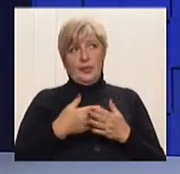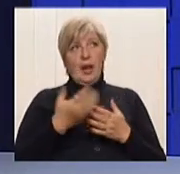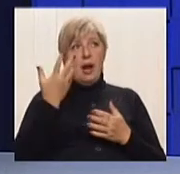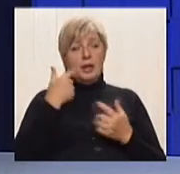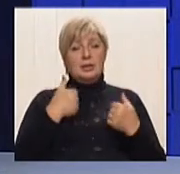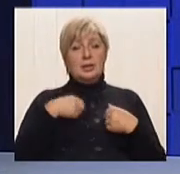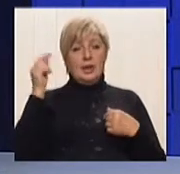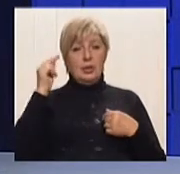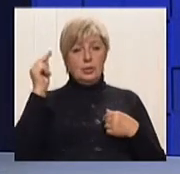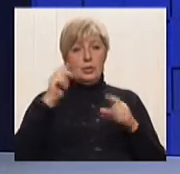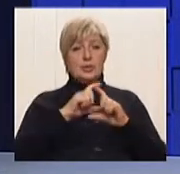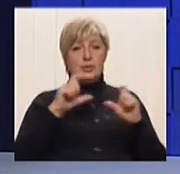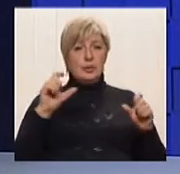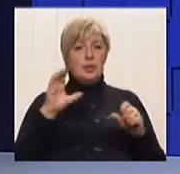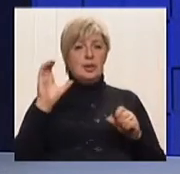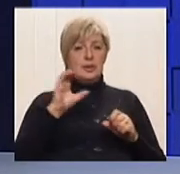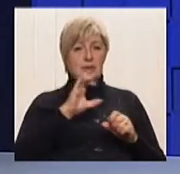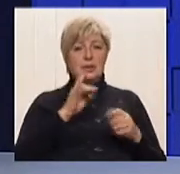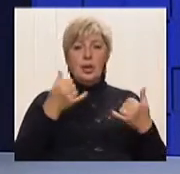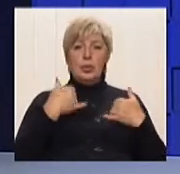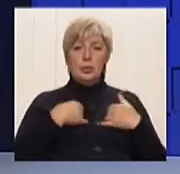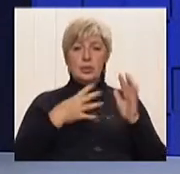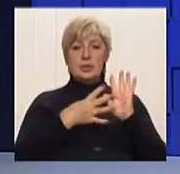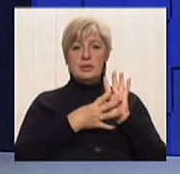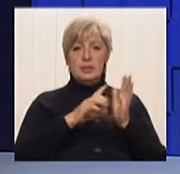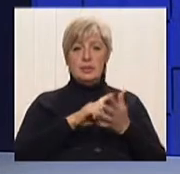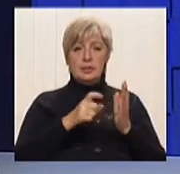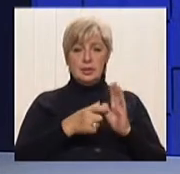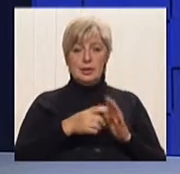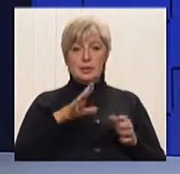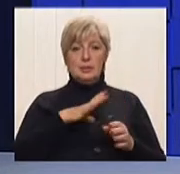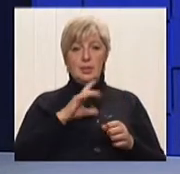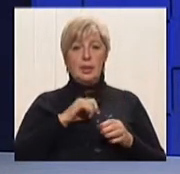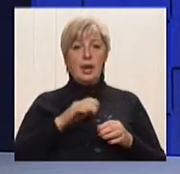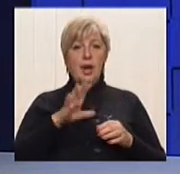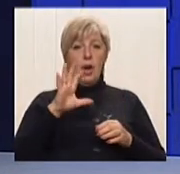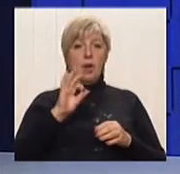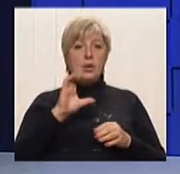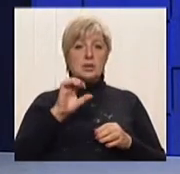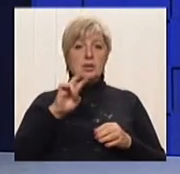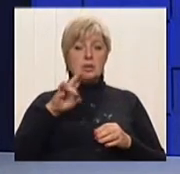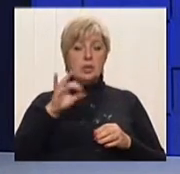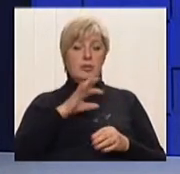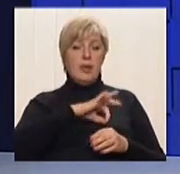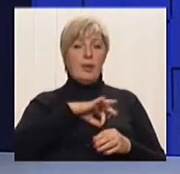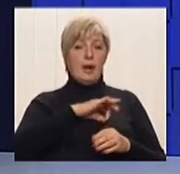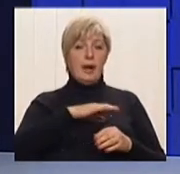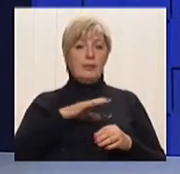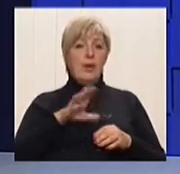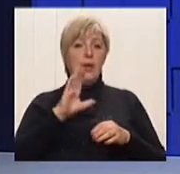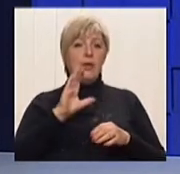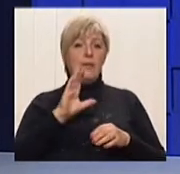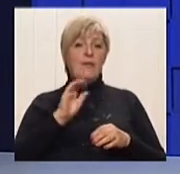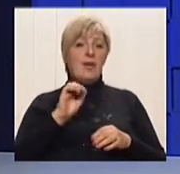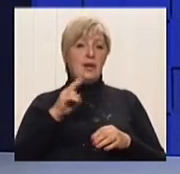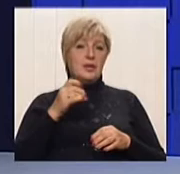школі при СССР, у нас в 9 класі були основи правознавства, основи правоведення, де давалися якісь базові